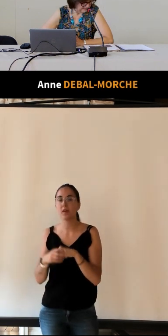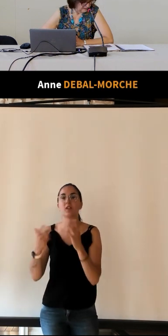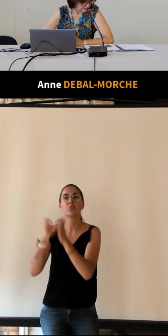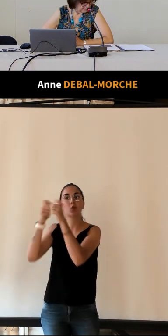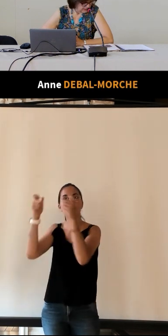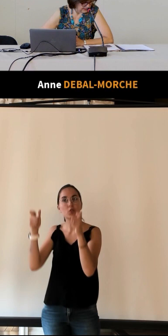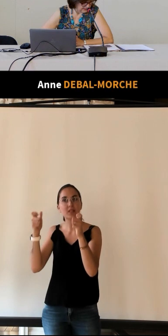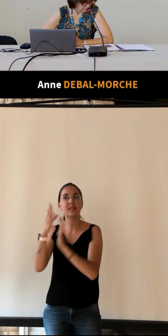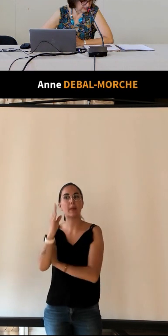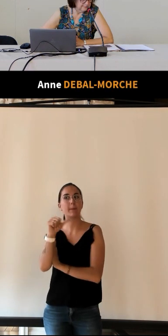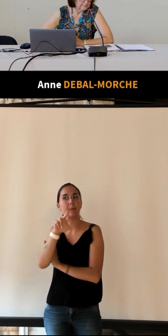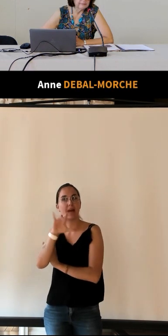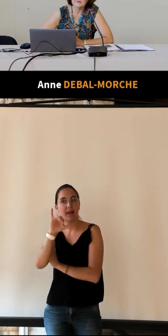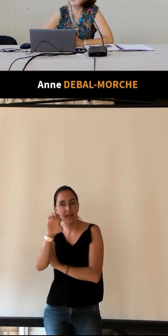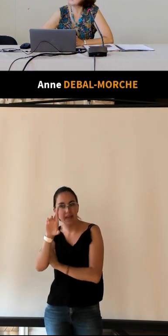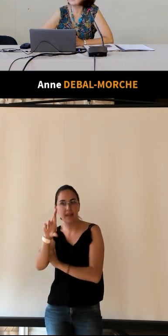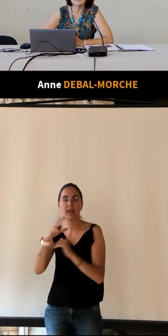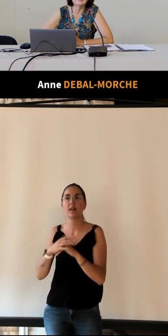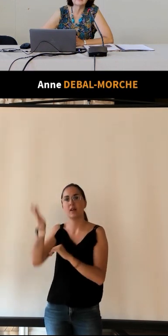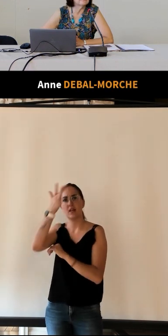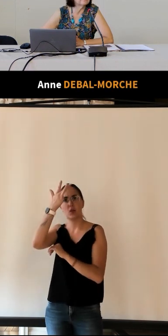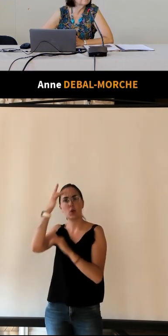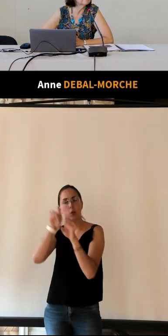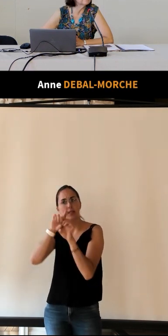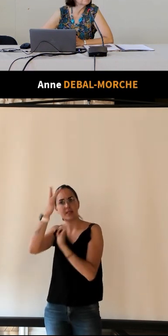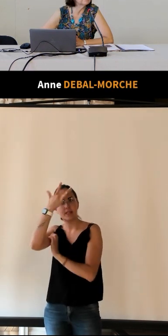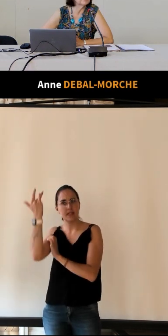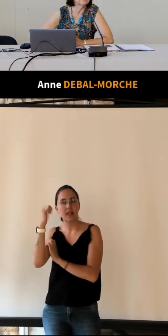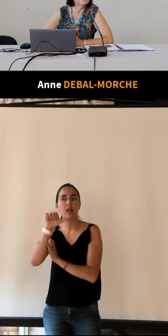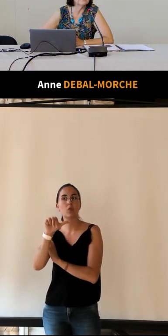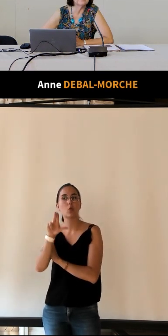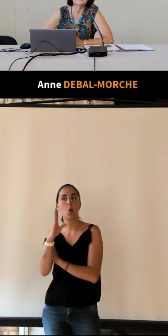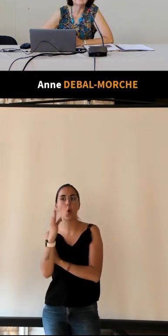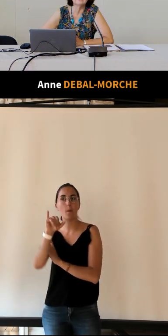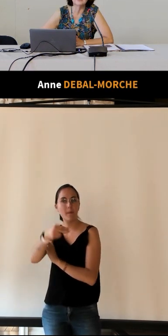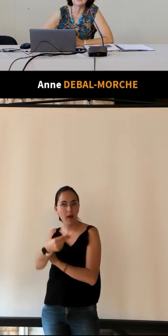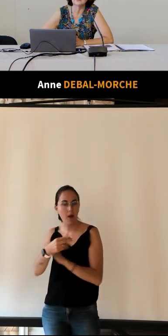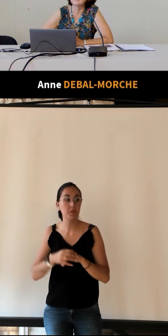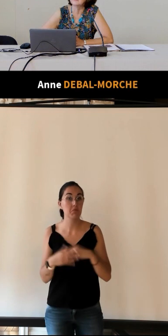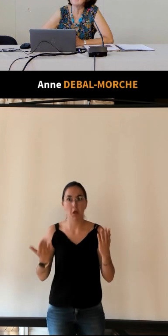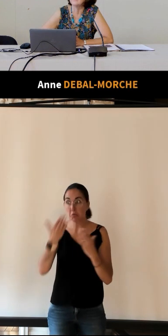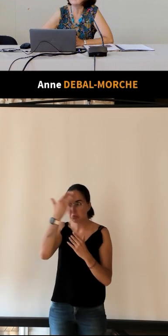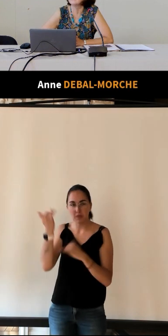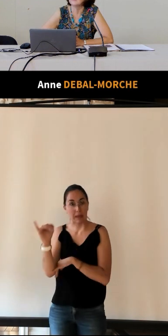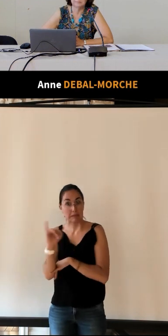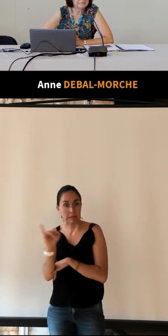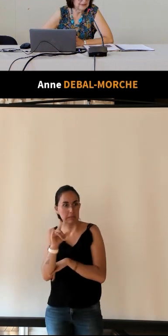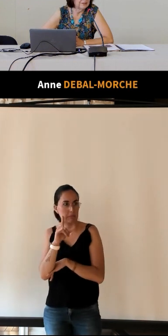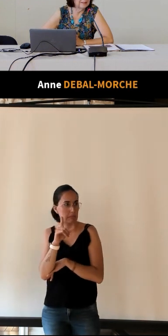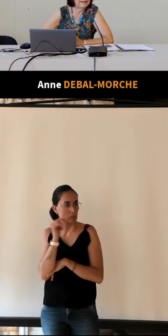Michel Saint-Aubin alors là je je ne sais pas qui était Michel Saint-Aubin non